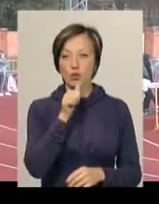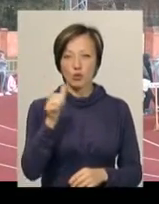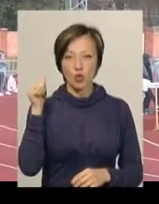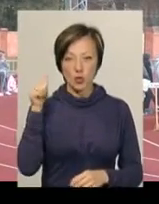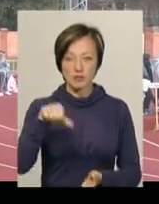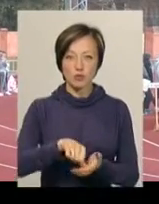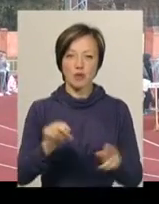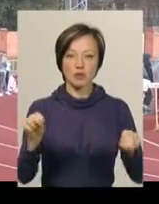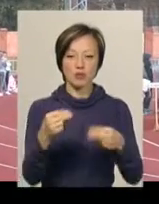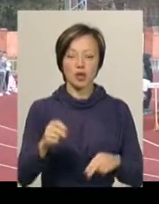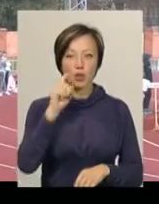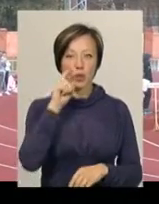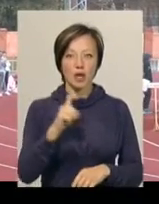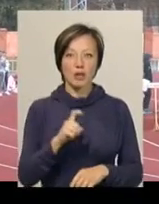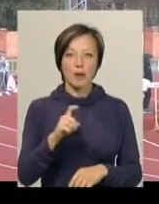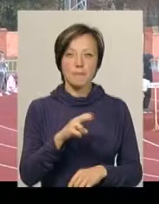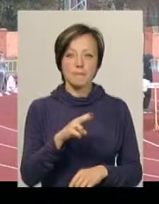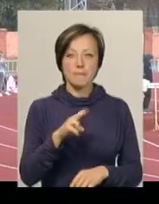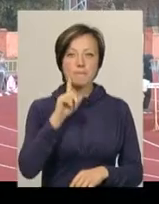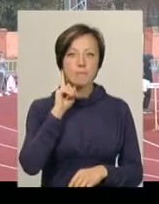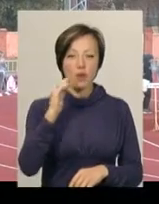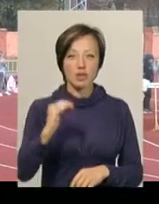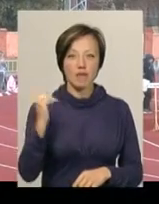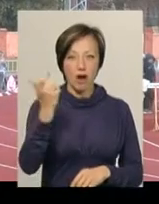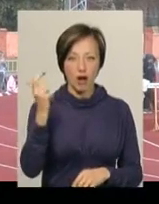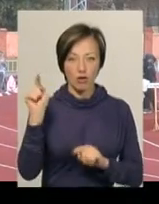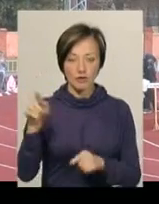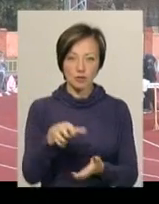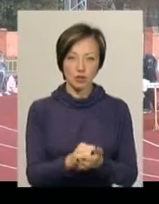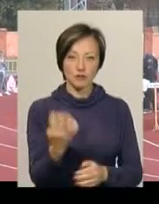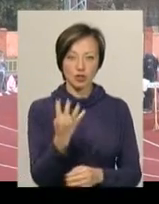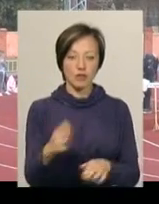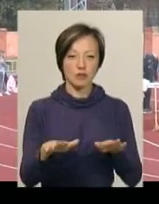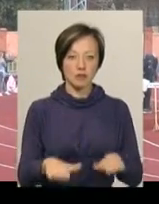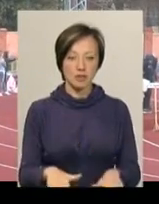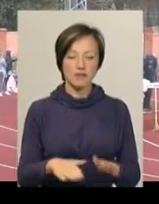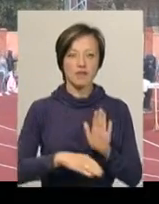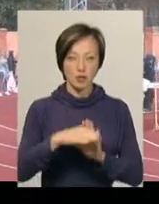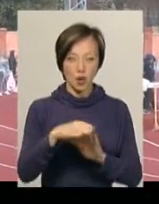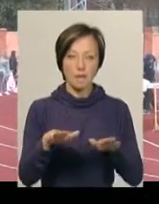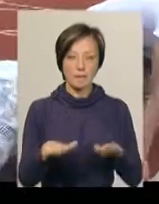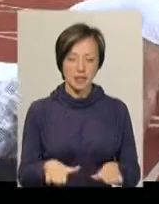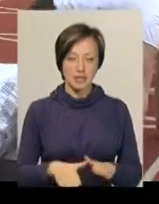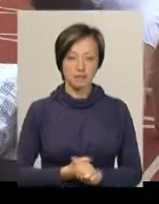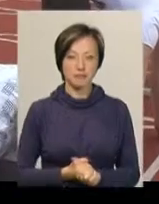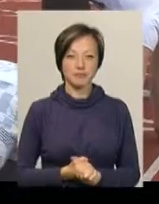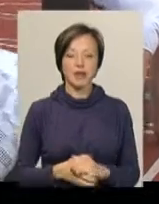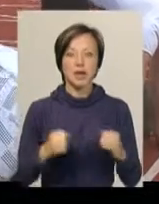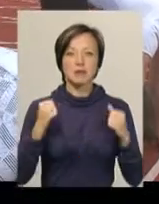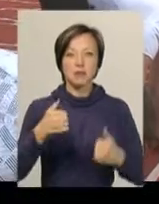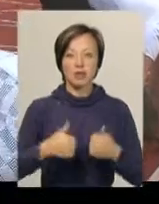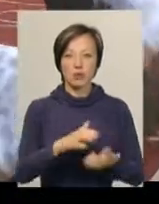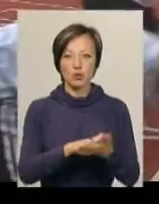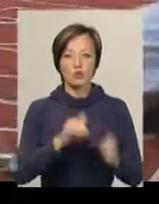він виступав на чемпіонаті України по кадетах в Харкові. Посів четверте місце, досить високе місце. Спартакіада